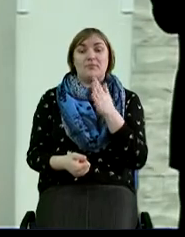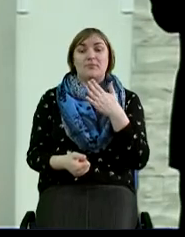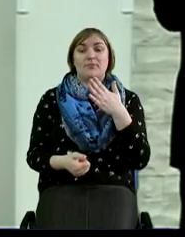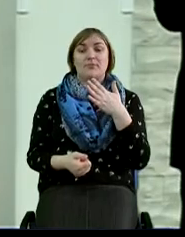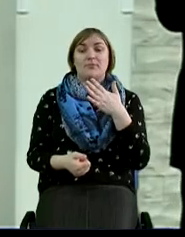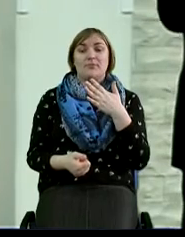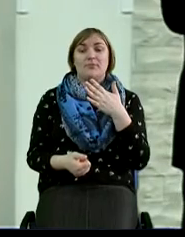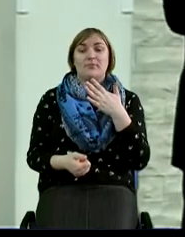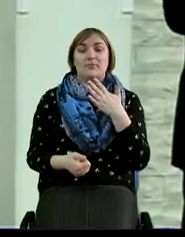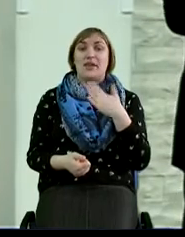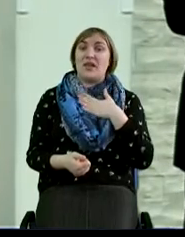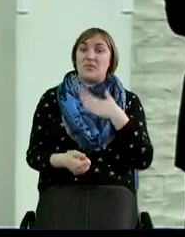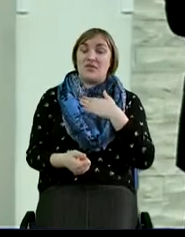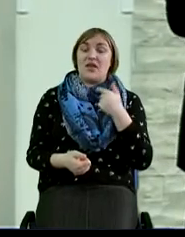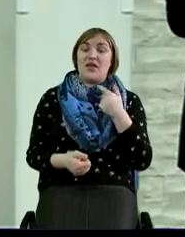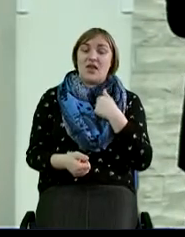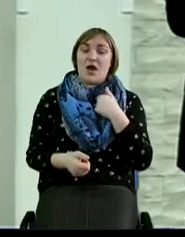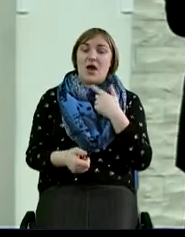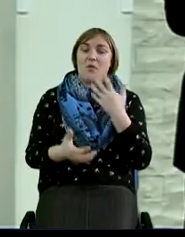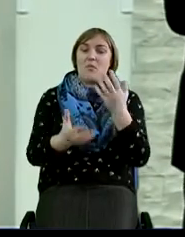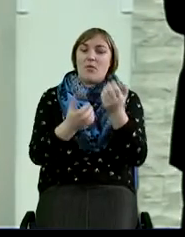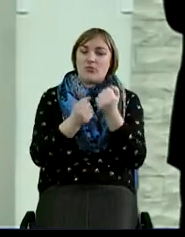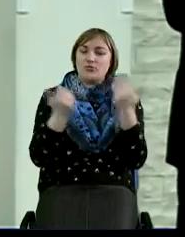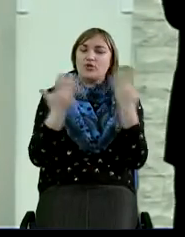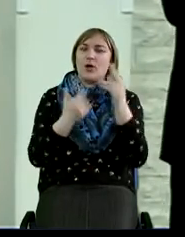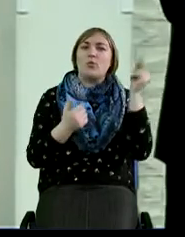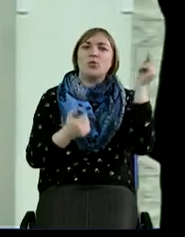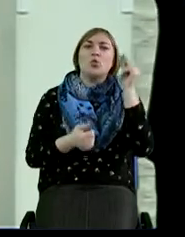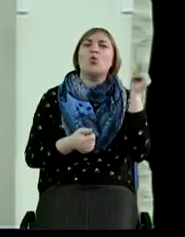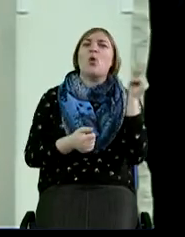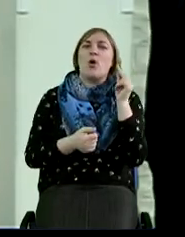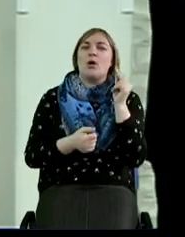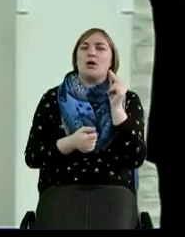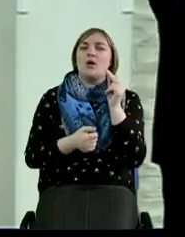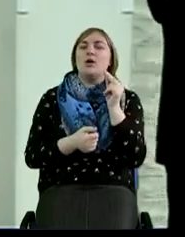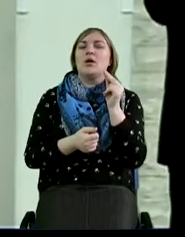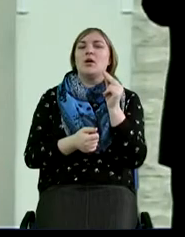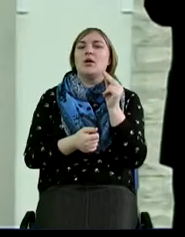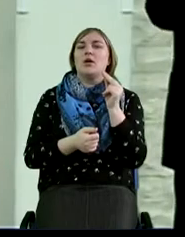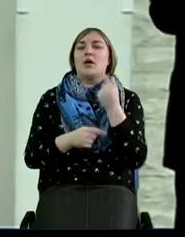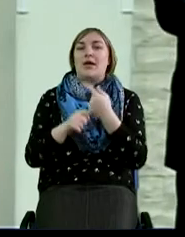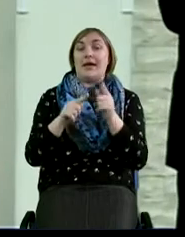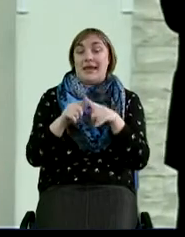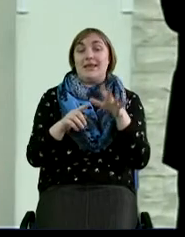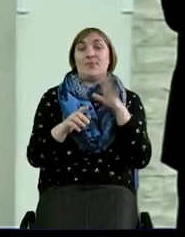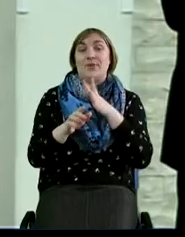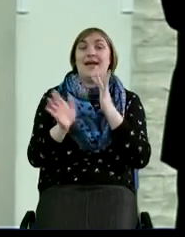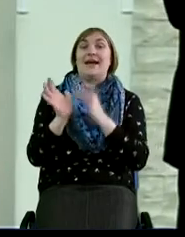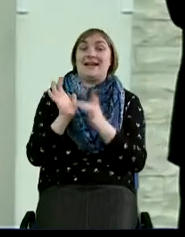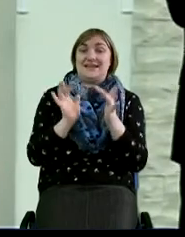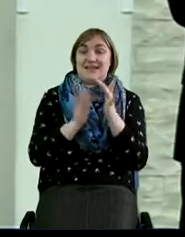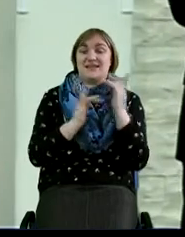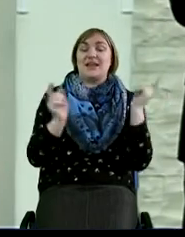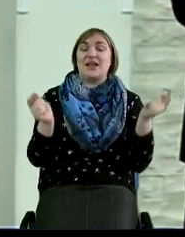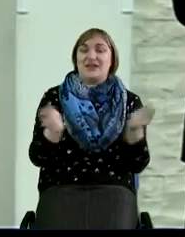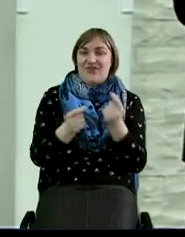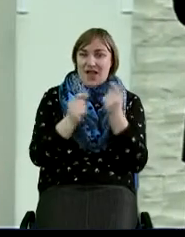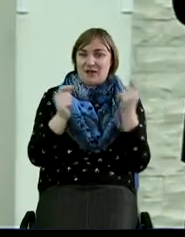меня я получил какой-то определенный урок интересный. Это была христианская свадьба.